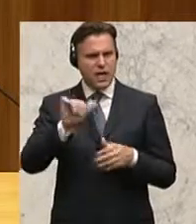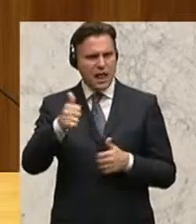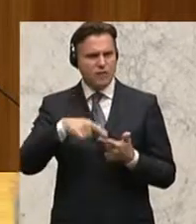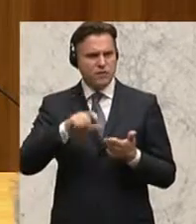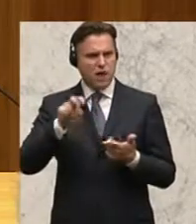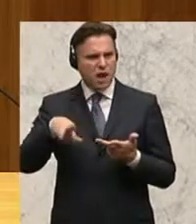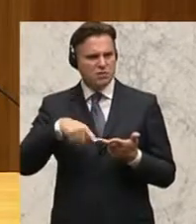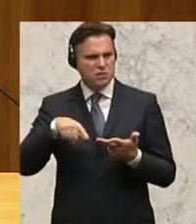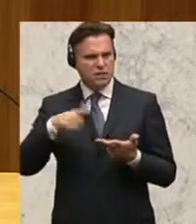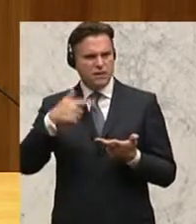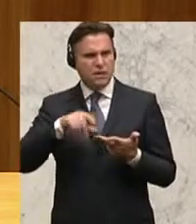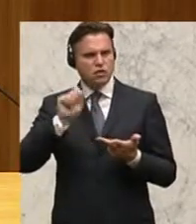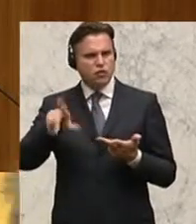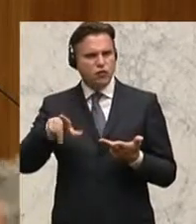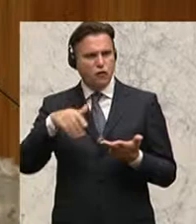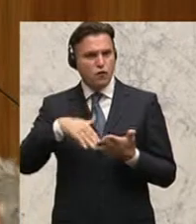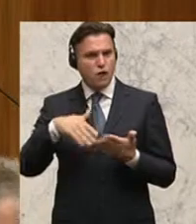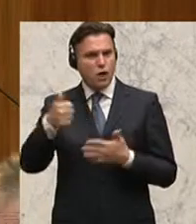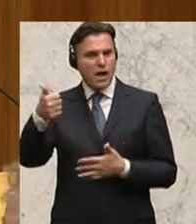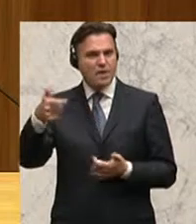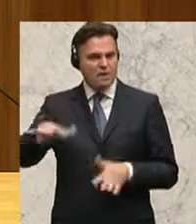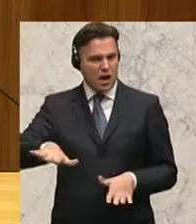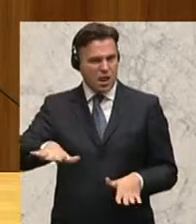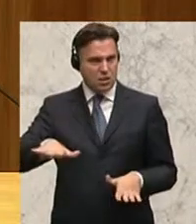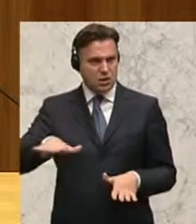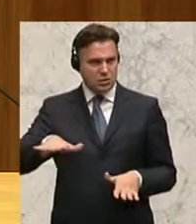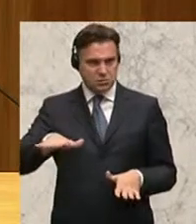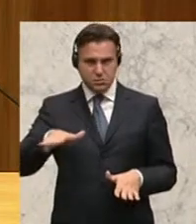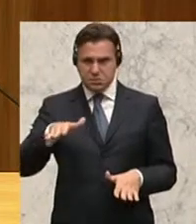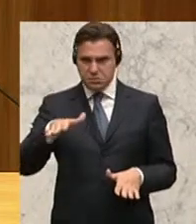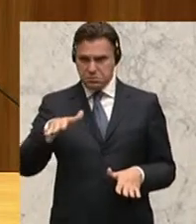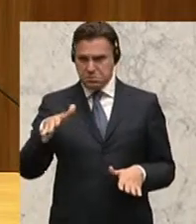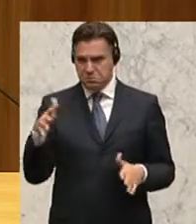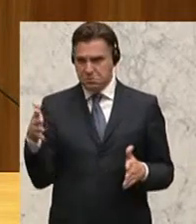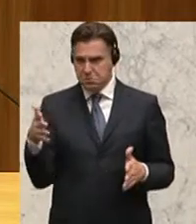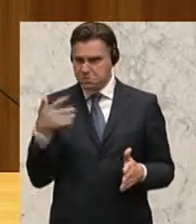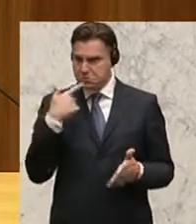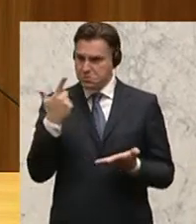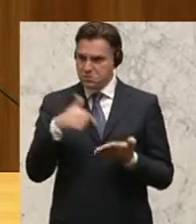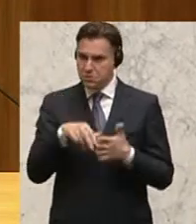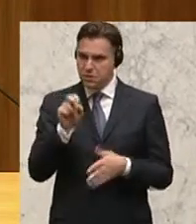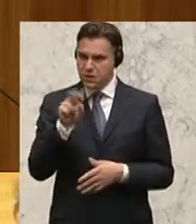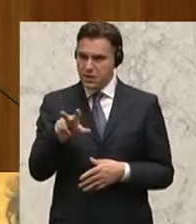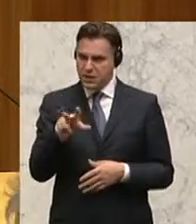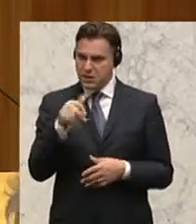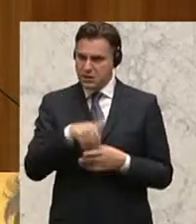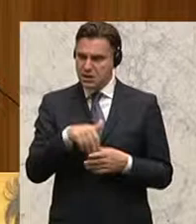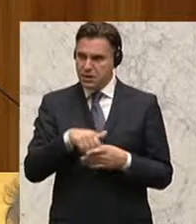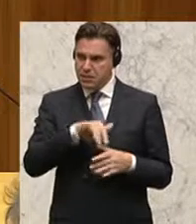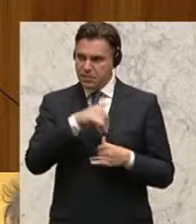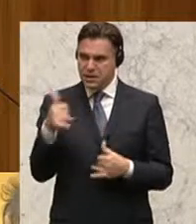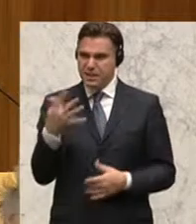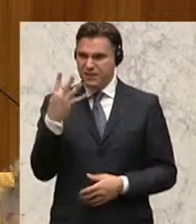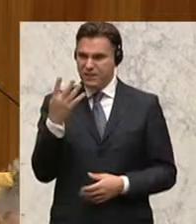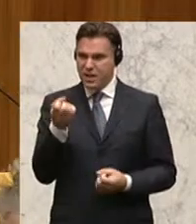2012 hat es noch einen Fall gegeben und jetzt im Jahr 2013 bisher vier. Ob das